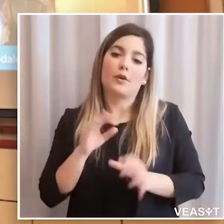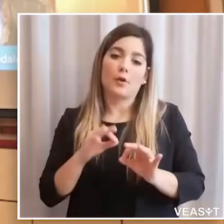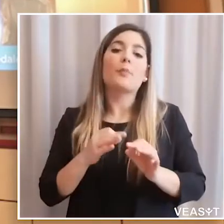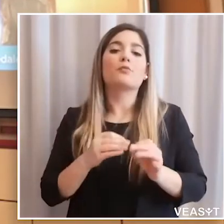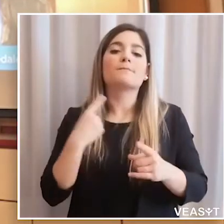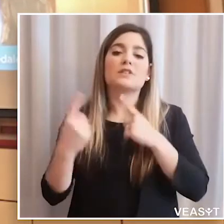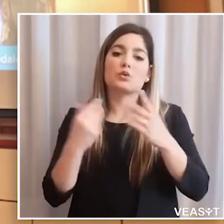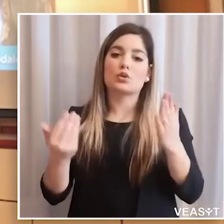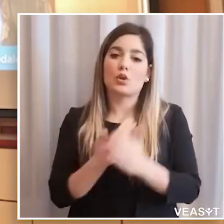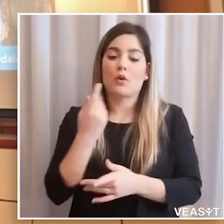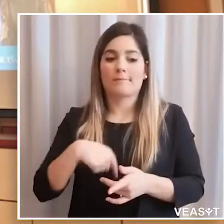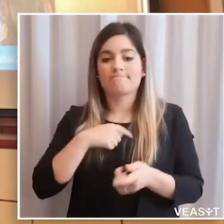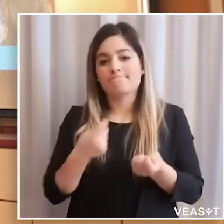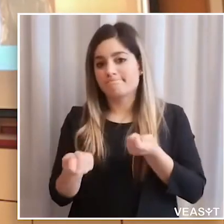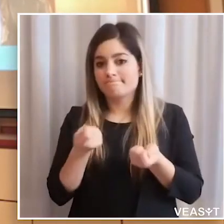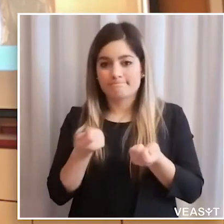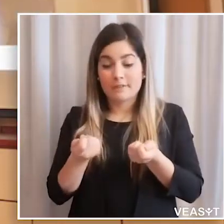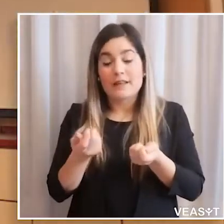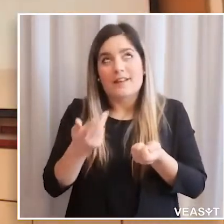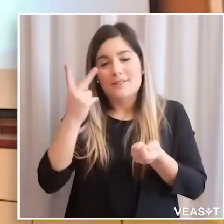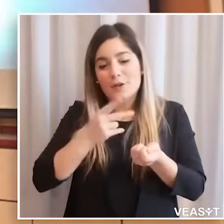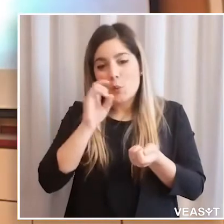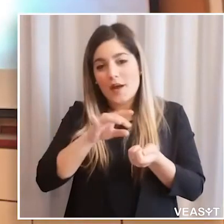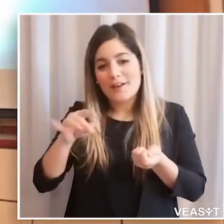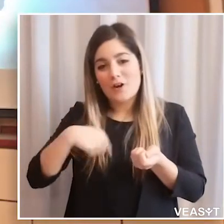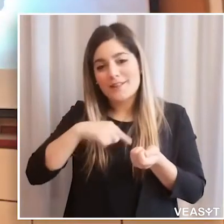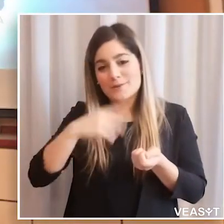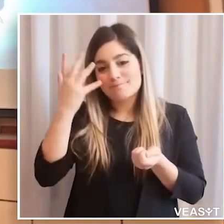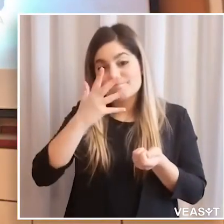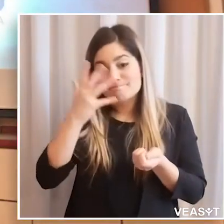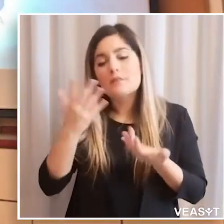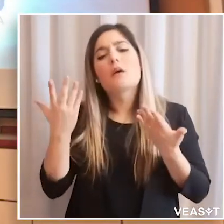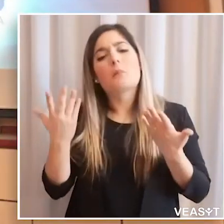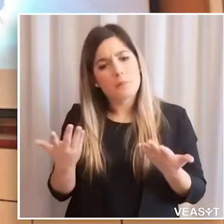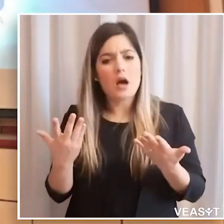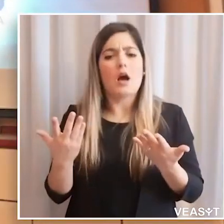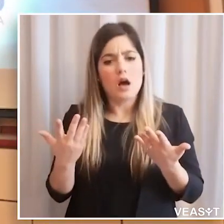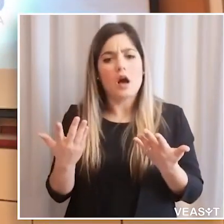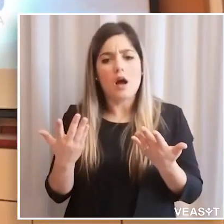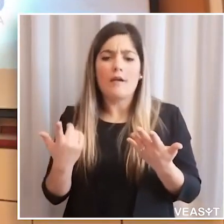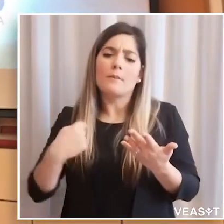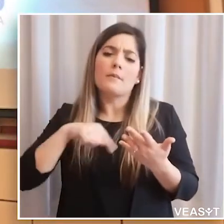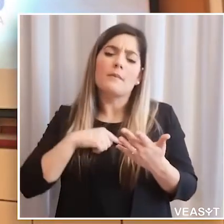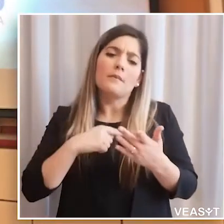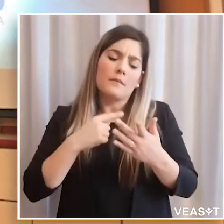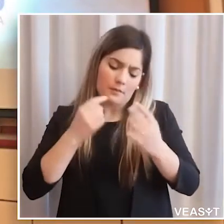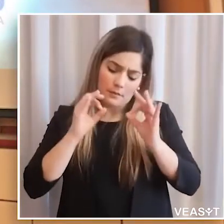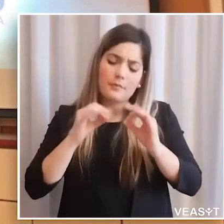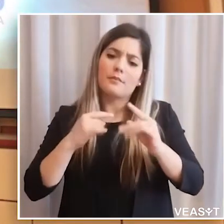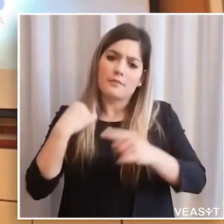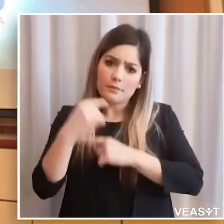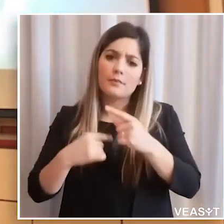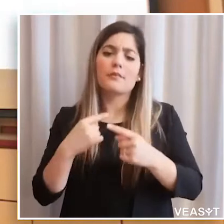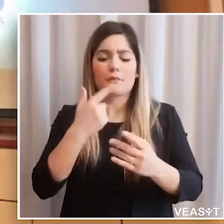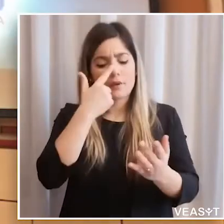e da questo stiamo imparando, stiamo imparando nel gestire situazioni nuove, devo dire qualche volta sicuramente sbagliando, ma in più delle